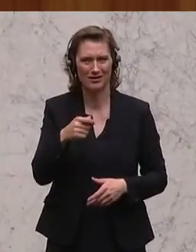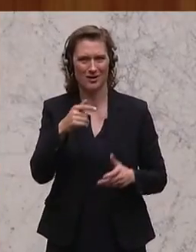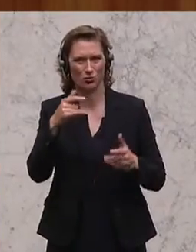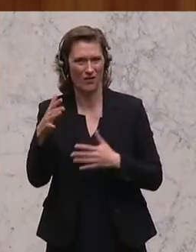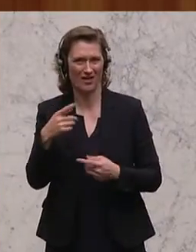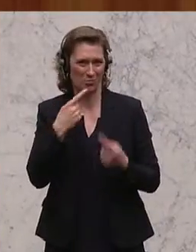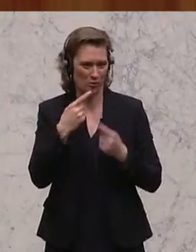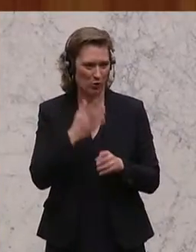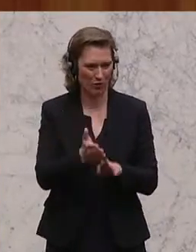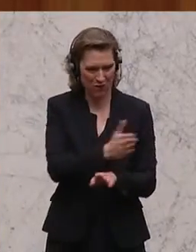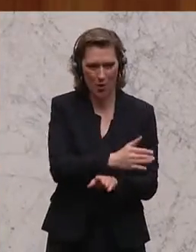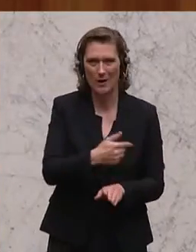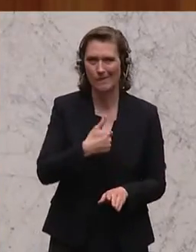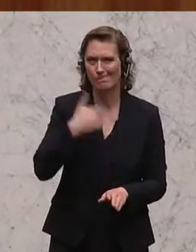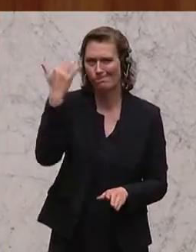haben,